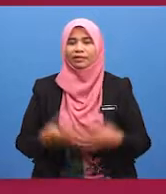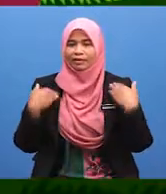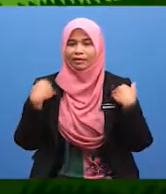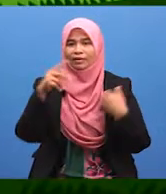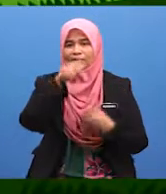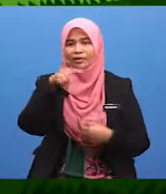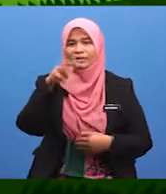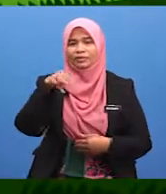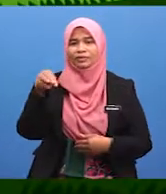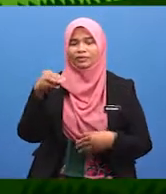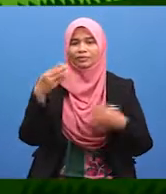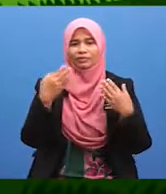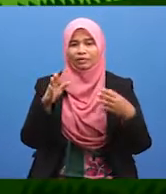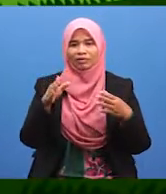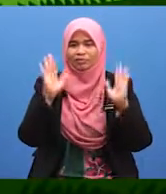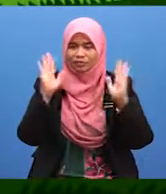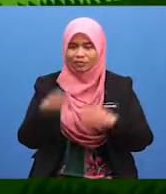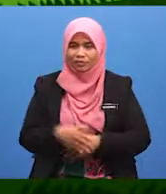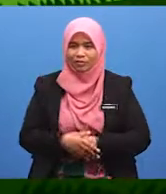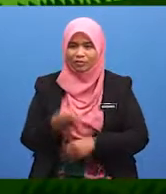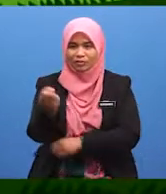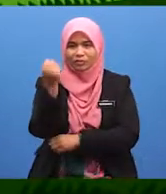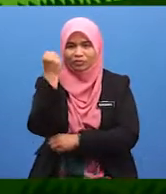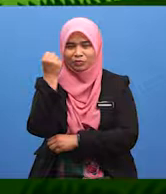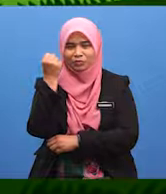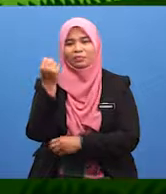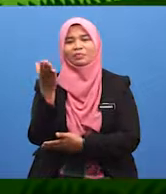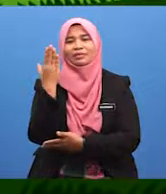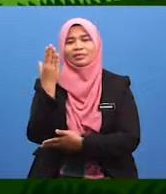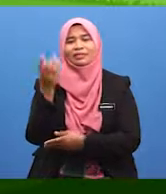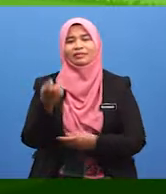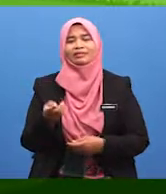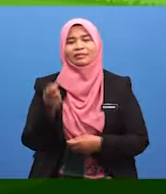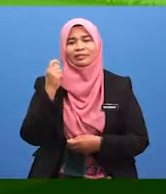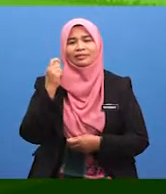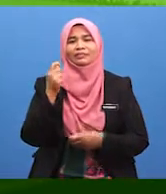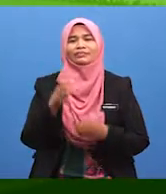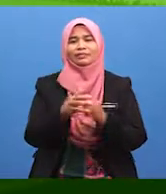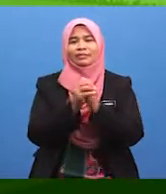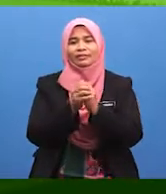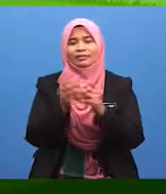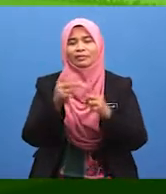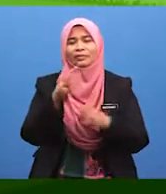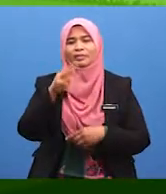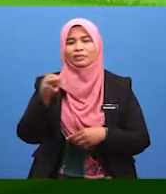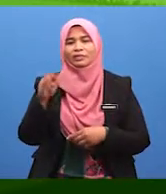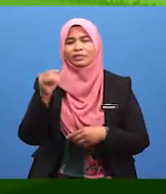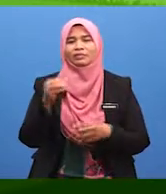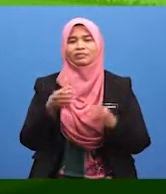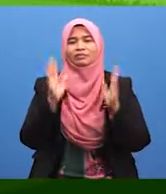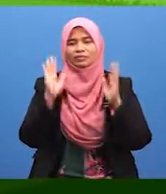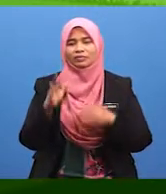Adakah murid sudah menunaikan solat subuh pagi tadi? Tahniah kepada murid